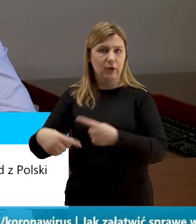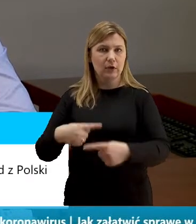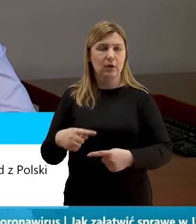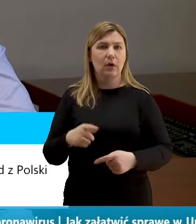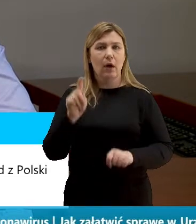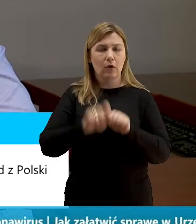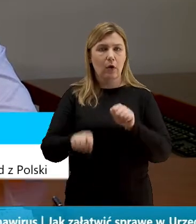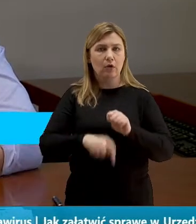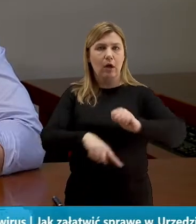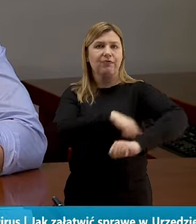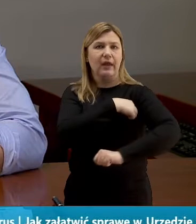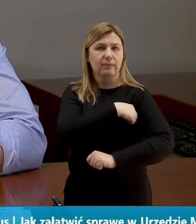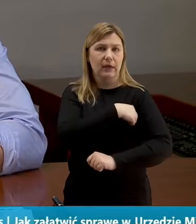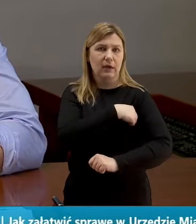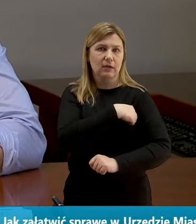temperatury